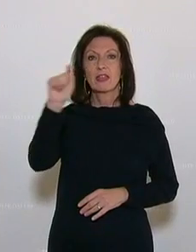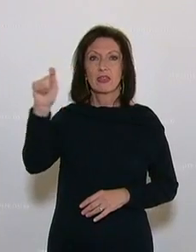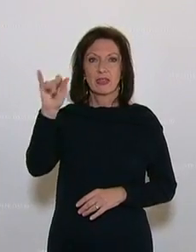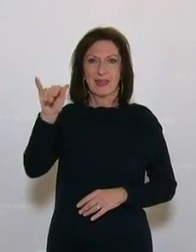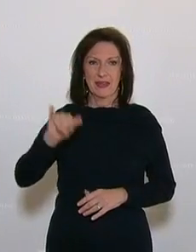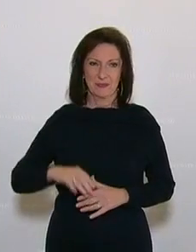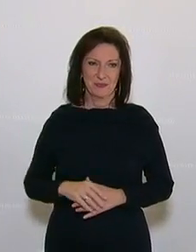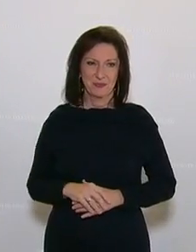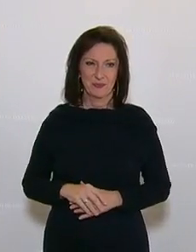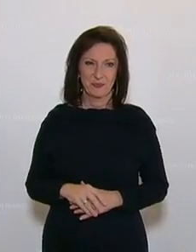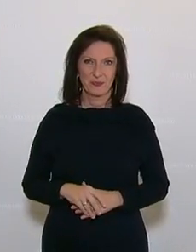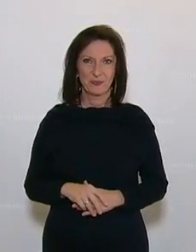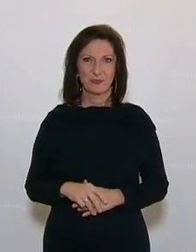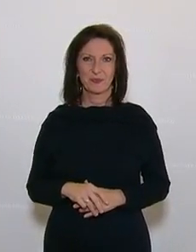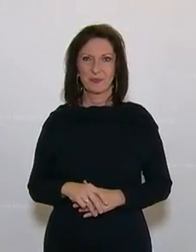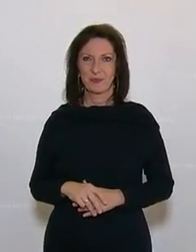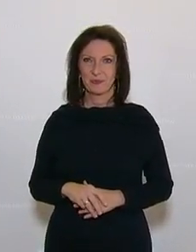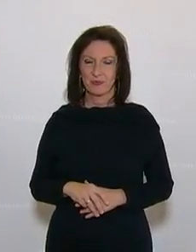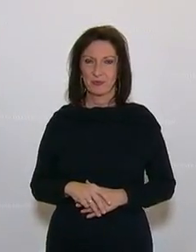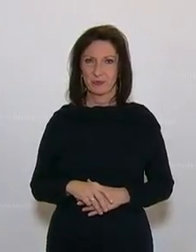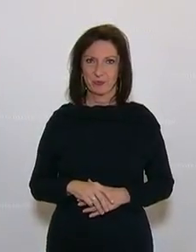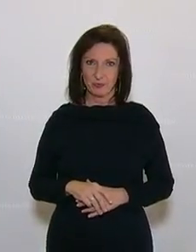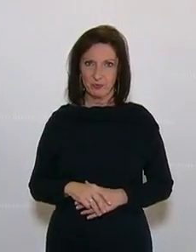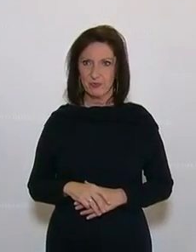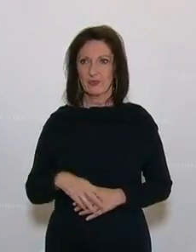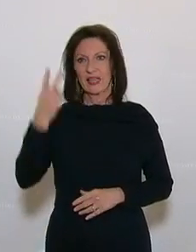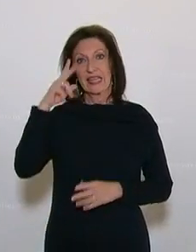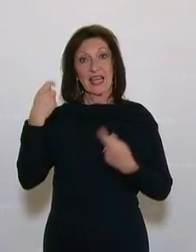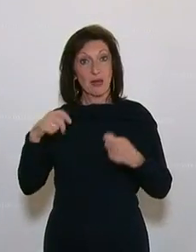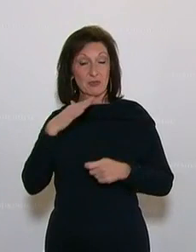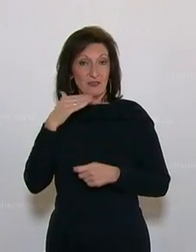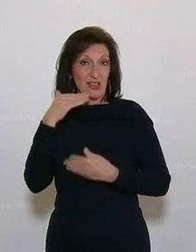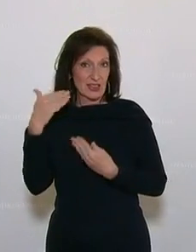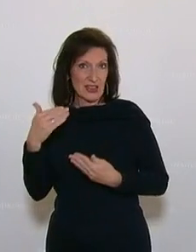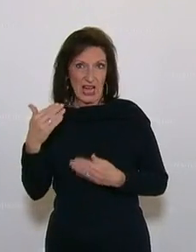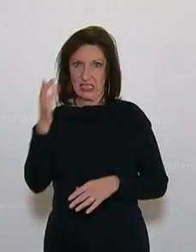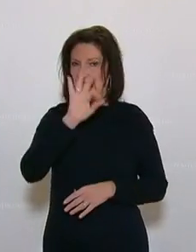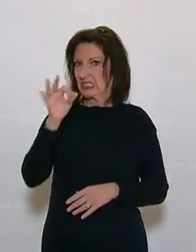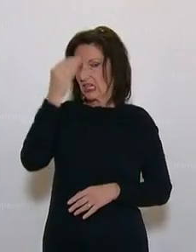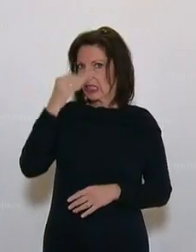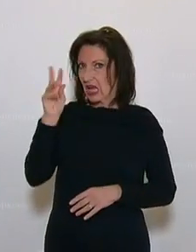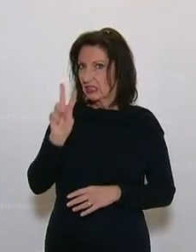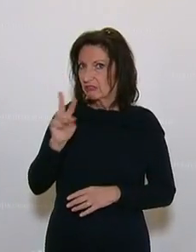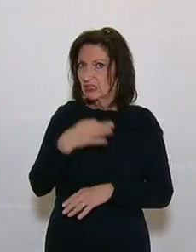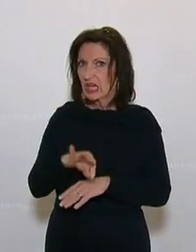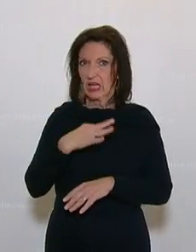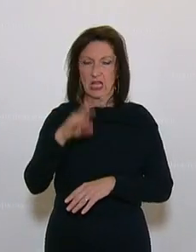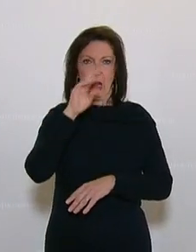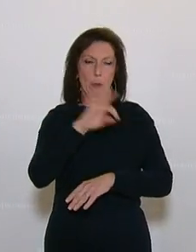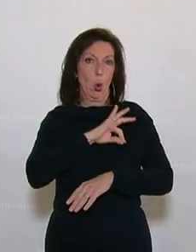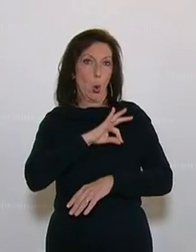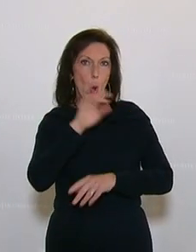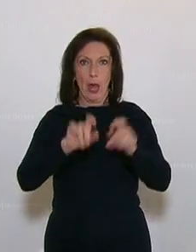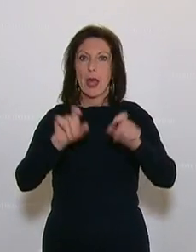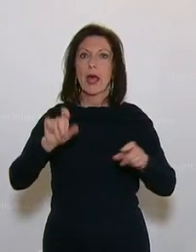Und der nächste Sportsprecher ist schon am Weg zum Pult. Es ist Yannick Schetti von den Neos. geehrter Herr Vizekanzler, sehr geehrte Kolleginnen und Kollegen, liebe